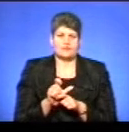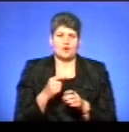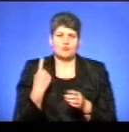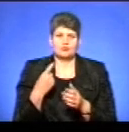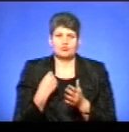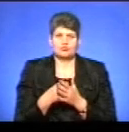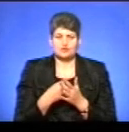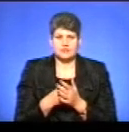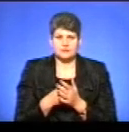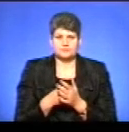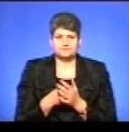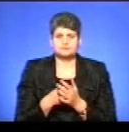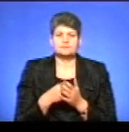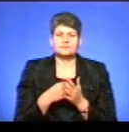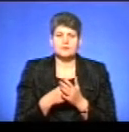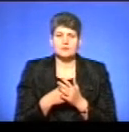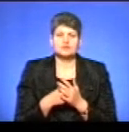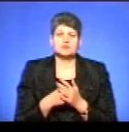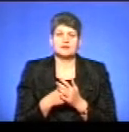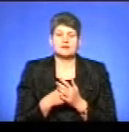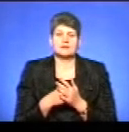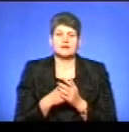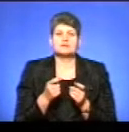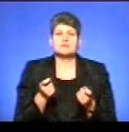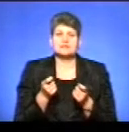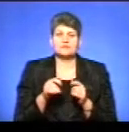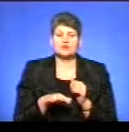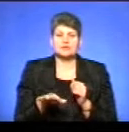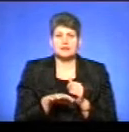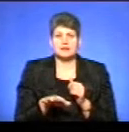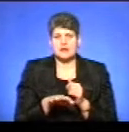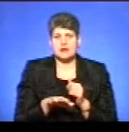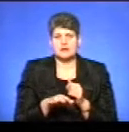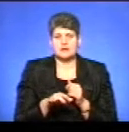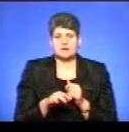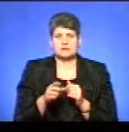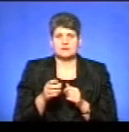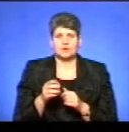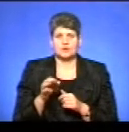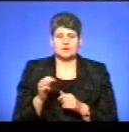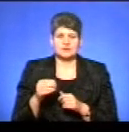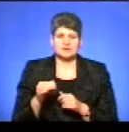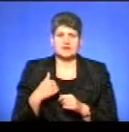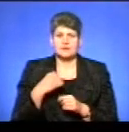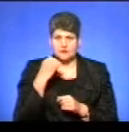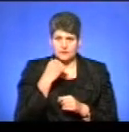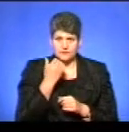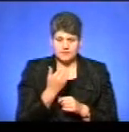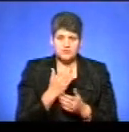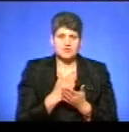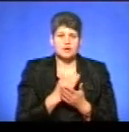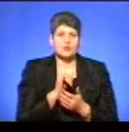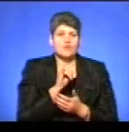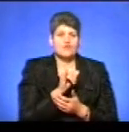бюджету, так і бюджетів, адміністративно-територіальних одиниць. Я вам дякую. Чи є у вас